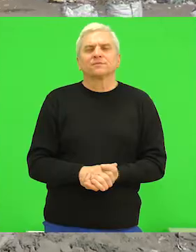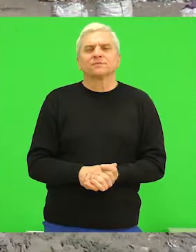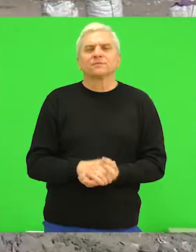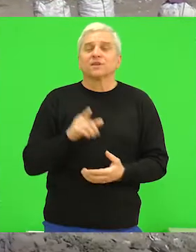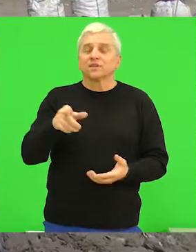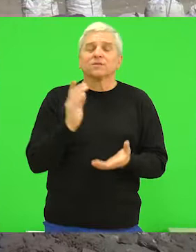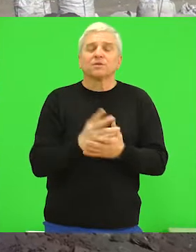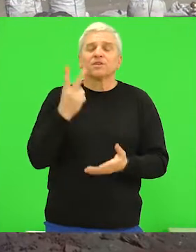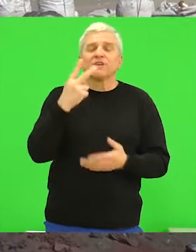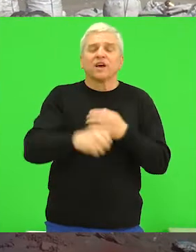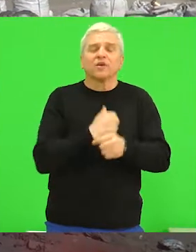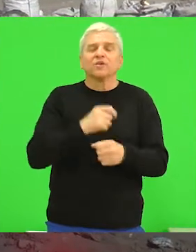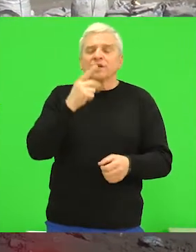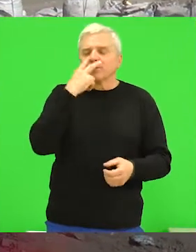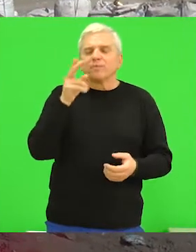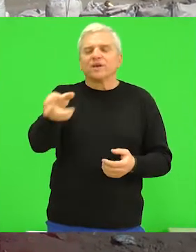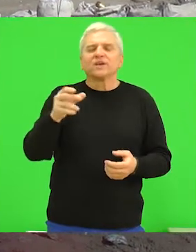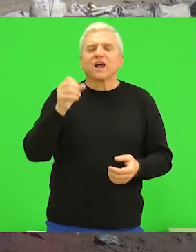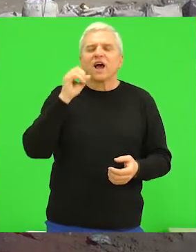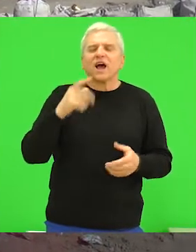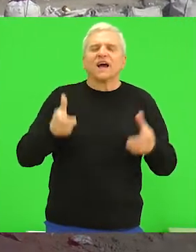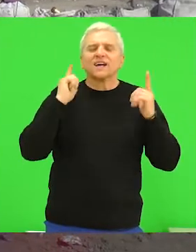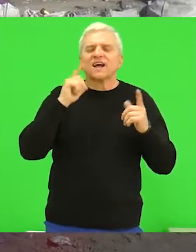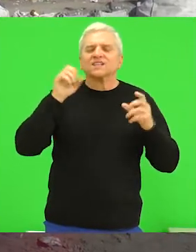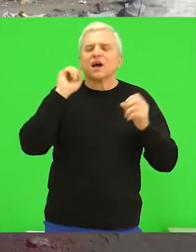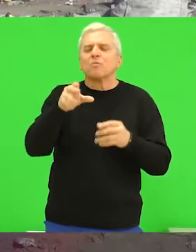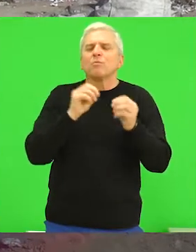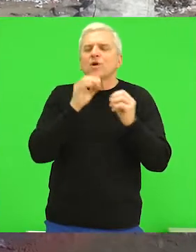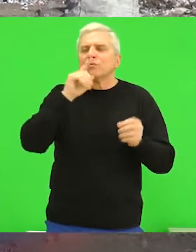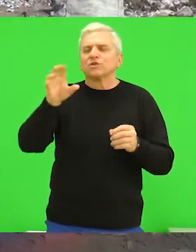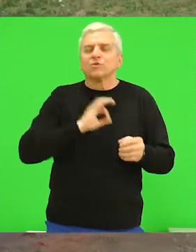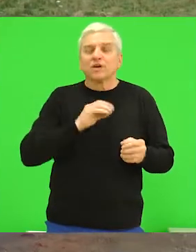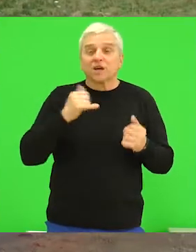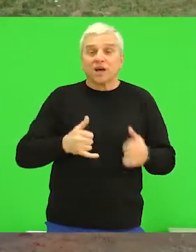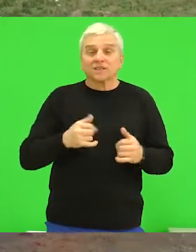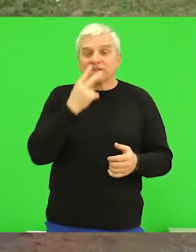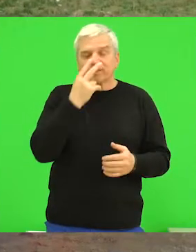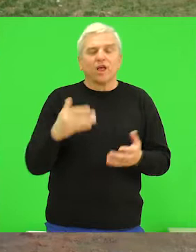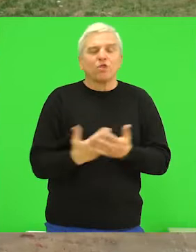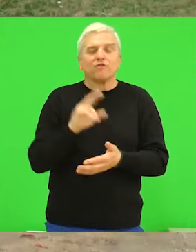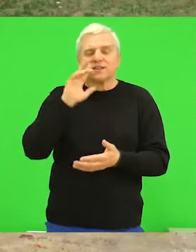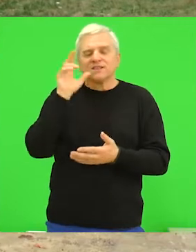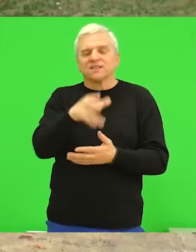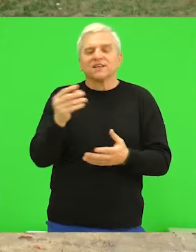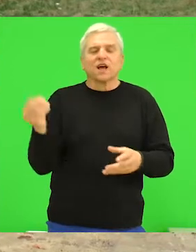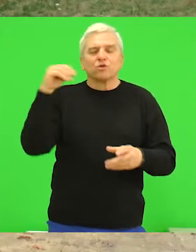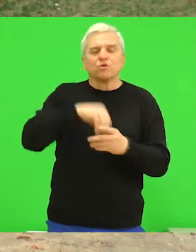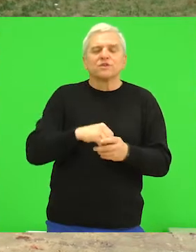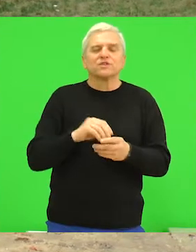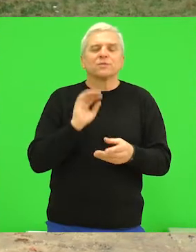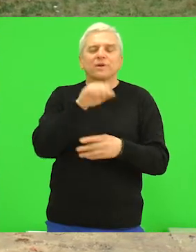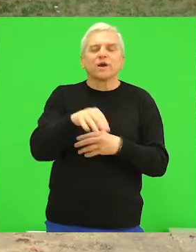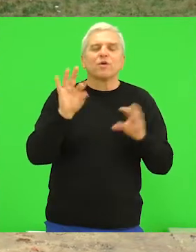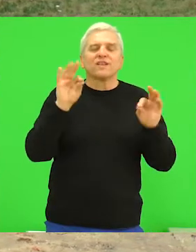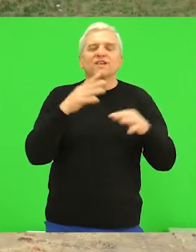Ovako je pre dve godine izgledala gradska deponija Botra u Bečeju, a ovako danas nakon uloženih više